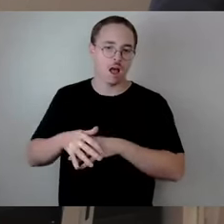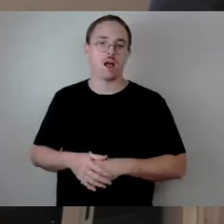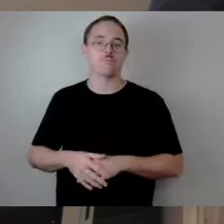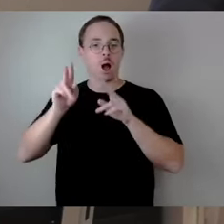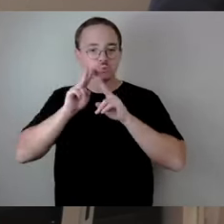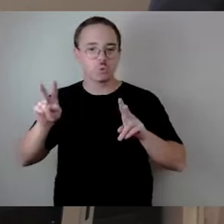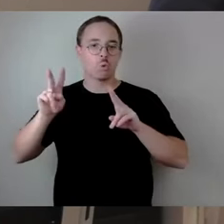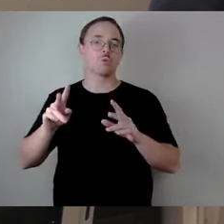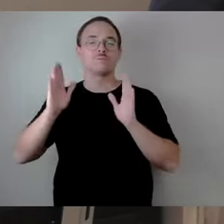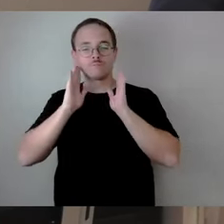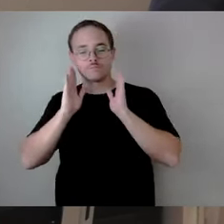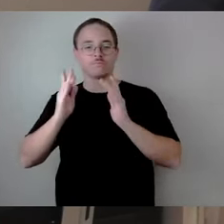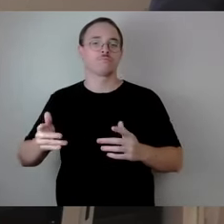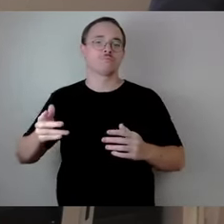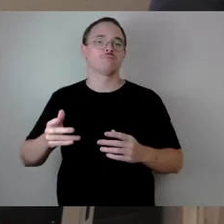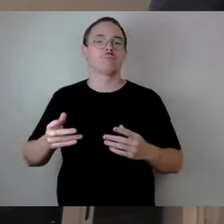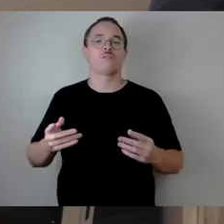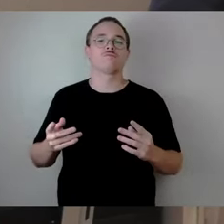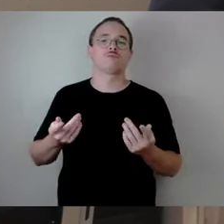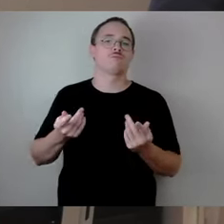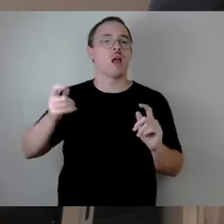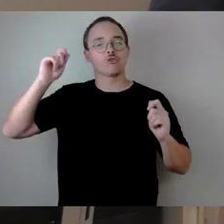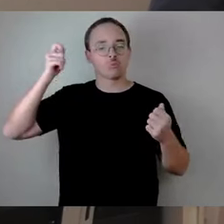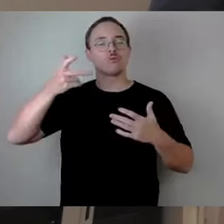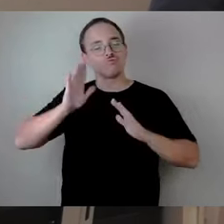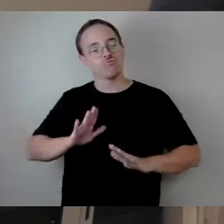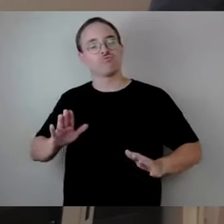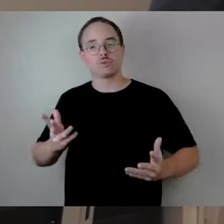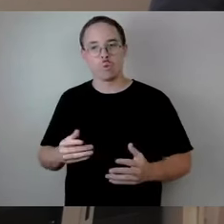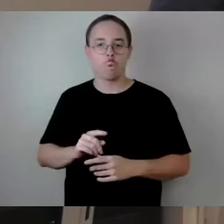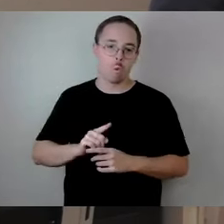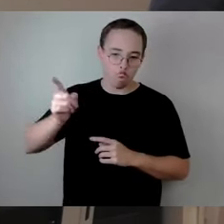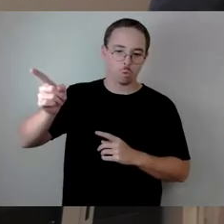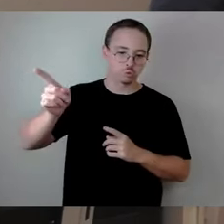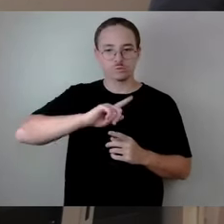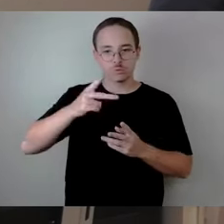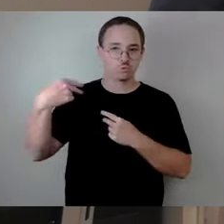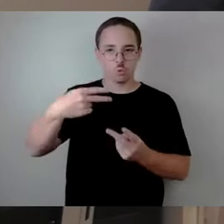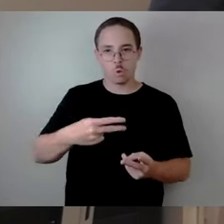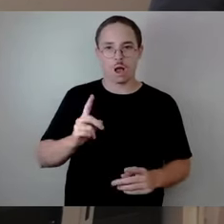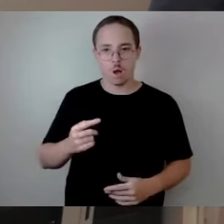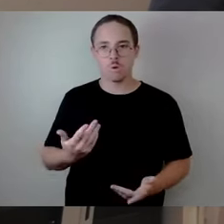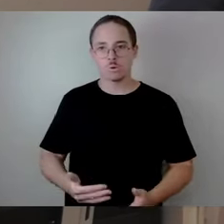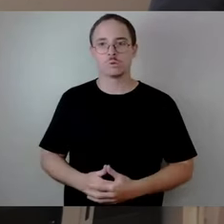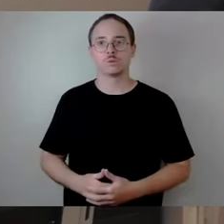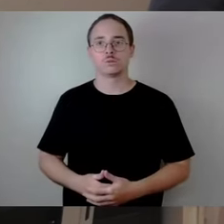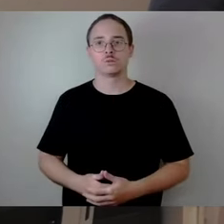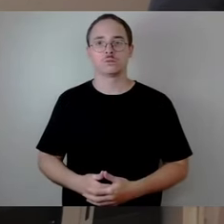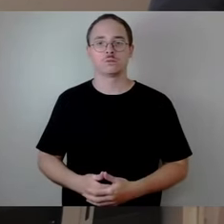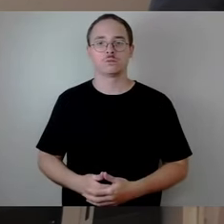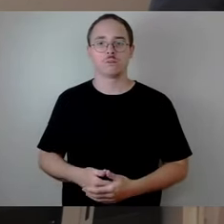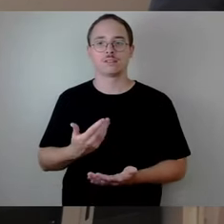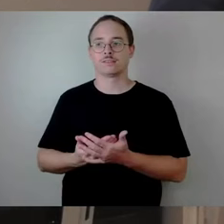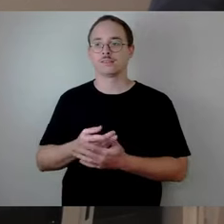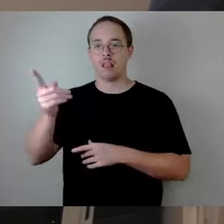sie entspannt da hochfahren und wieder zurück, dann müssen wir natürlich auch gucken, dass wir in ein Gespräch mit den Unternehmen